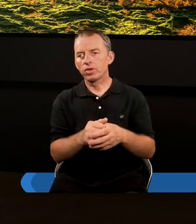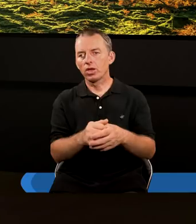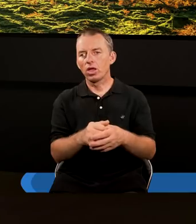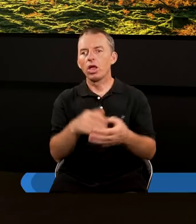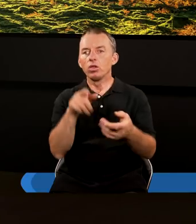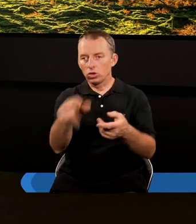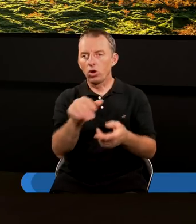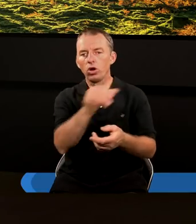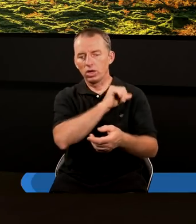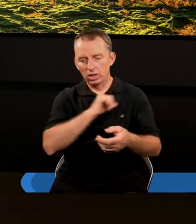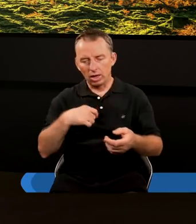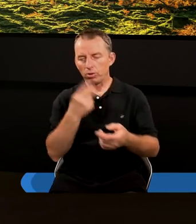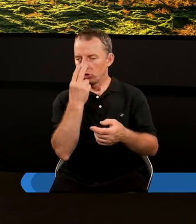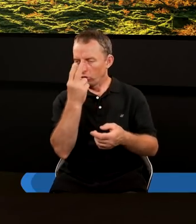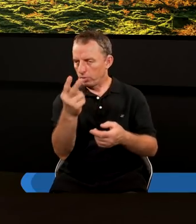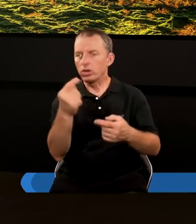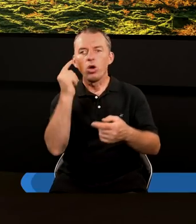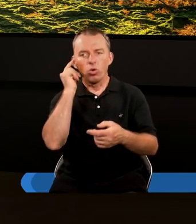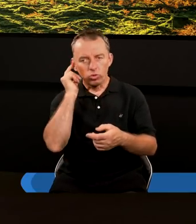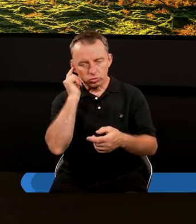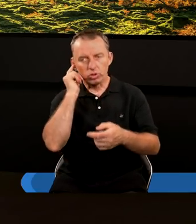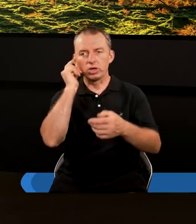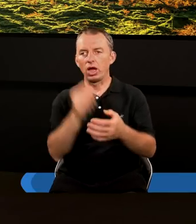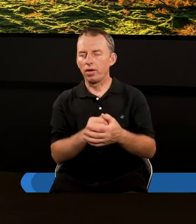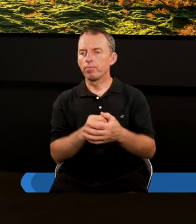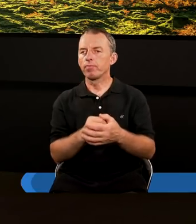bo to zobaczę, bo to usłyszę wszyscy naraz.